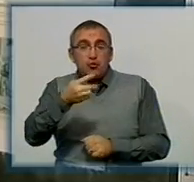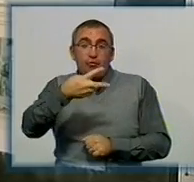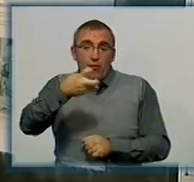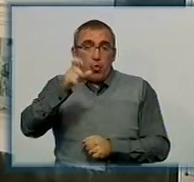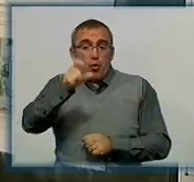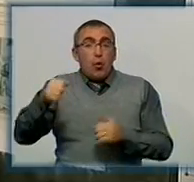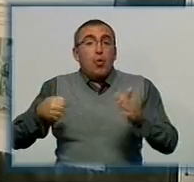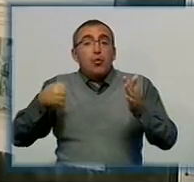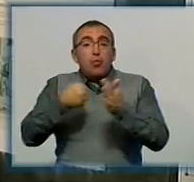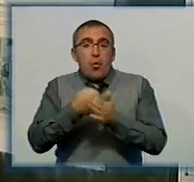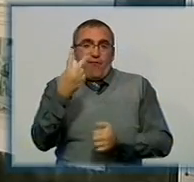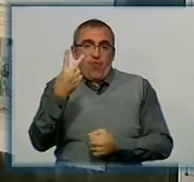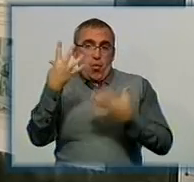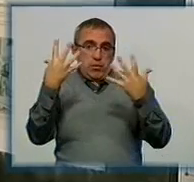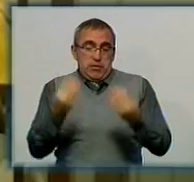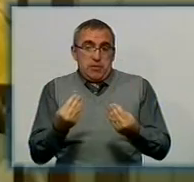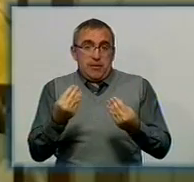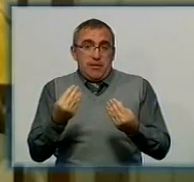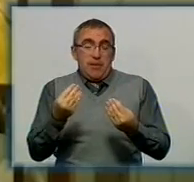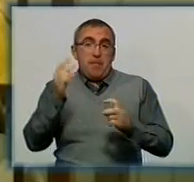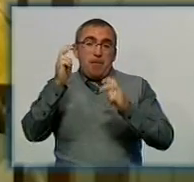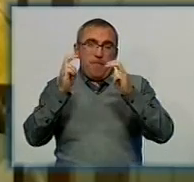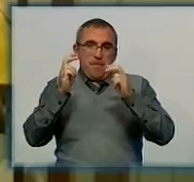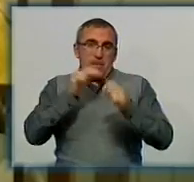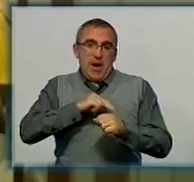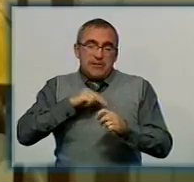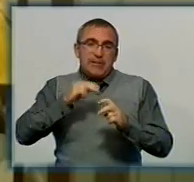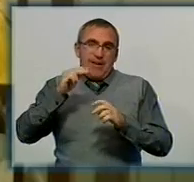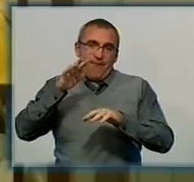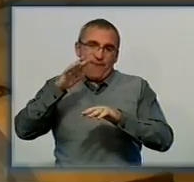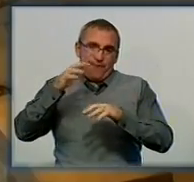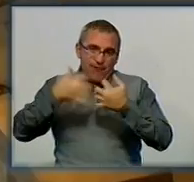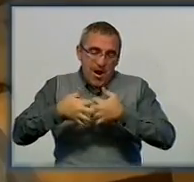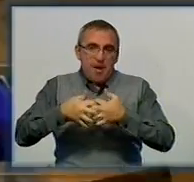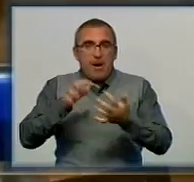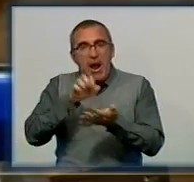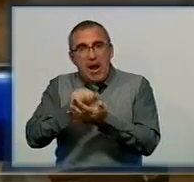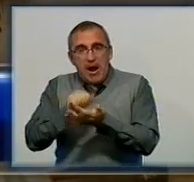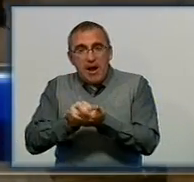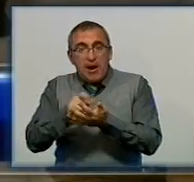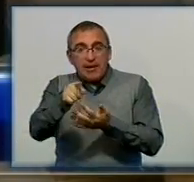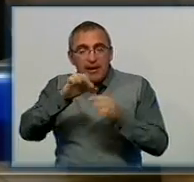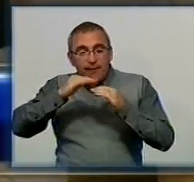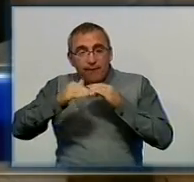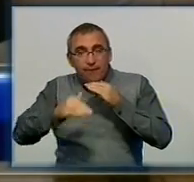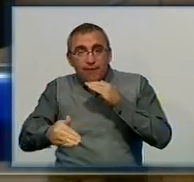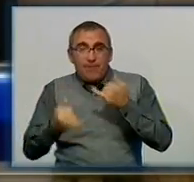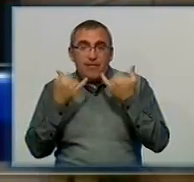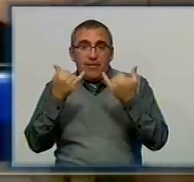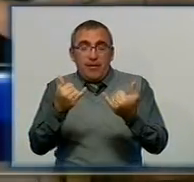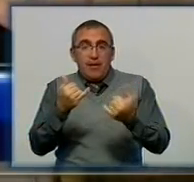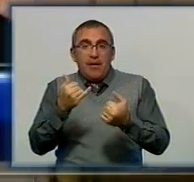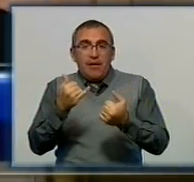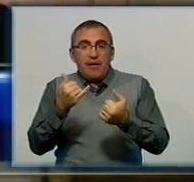терміном до двох діб. Це працівники фабрики і орендарі зі своїми сім'ями. Ці фальшиві сходи – декорація для зйомок фільму